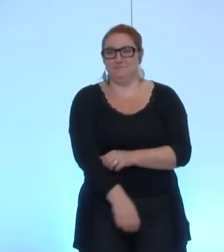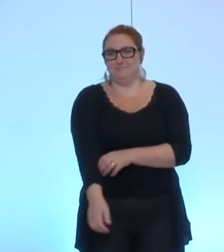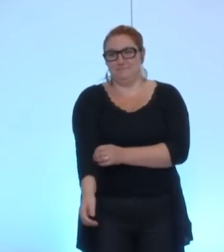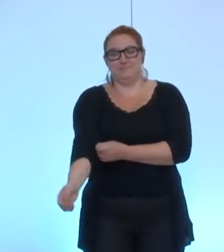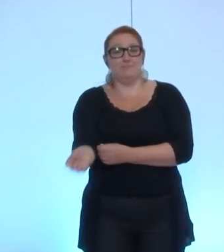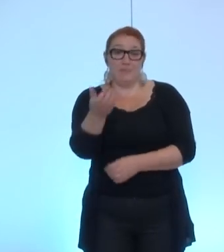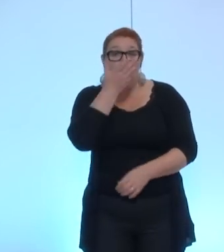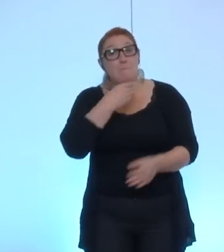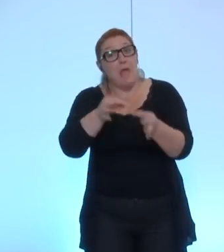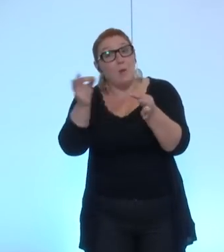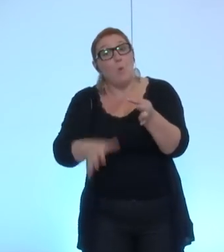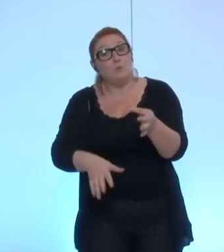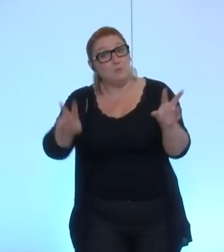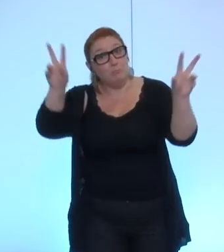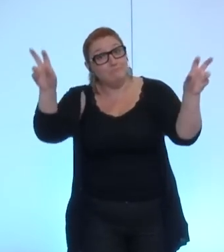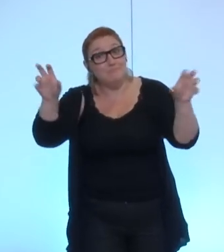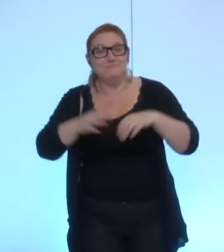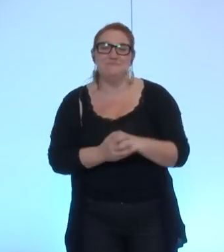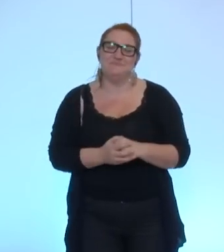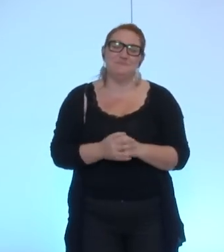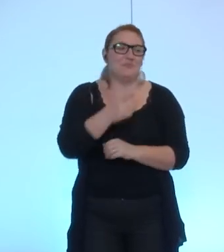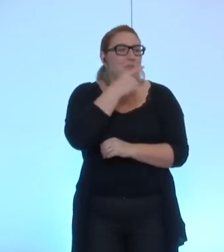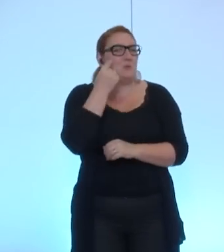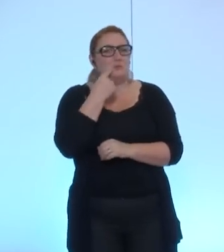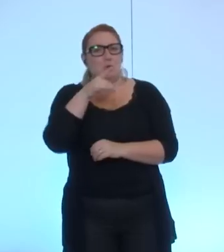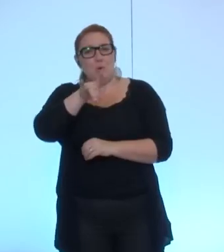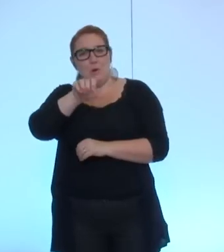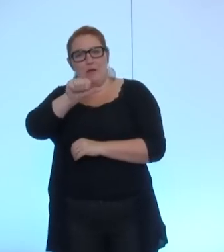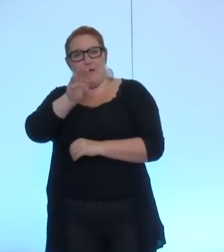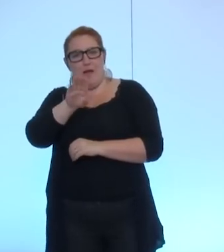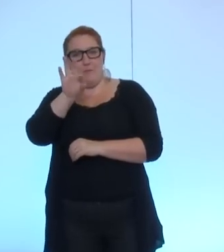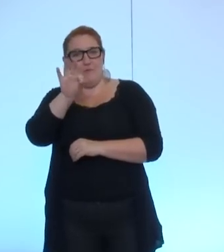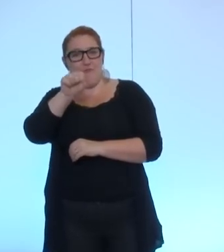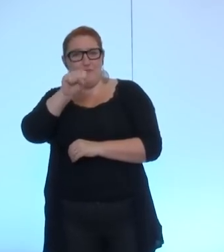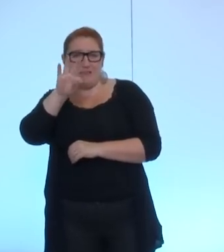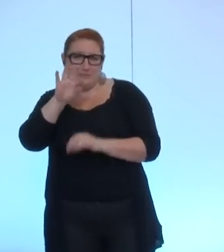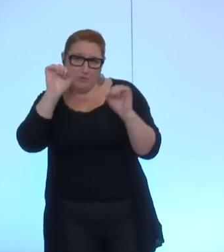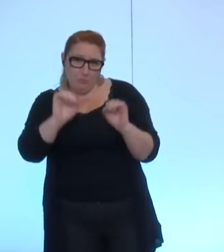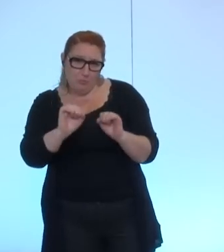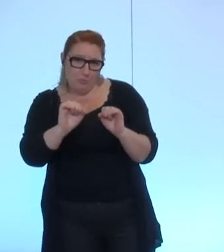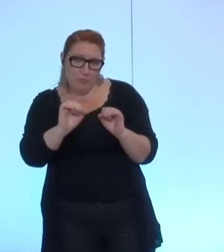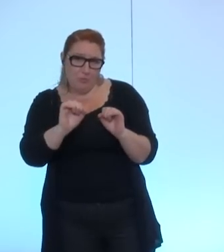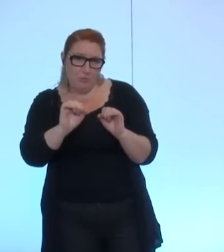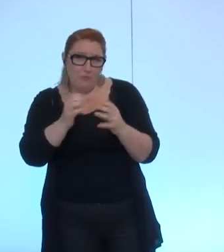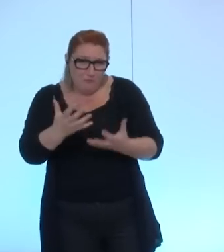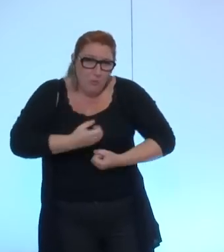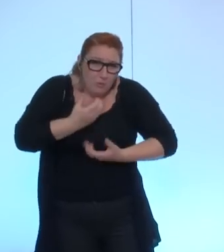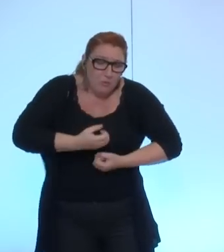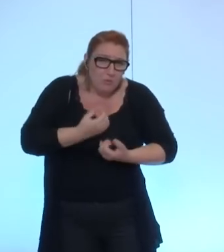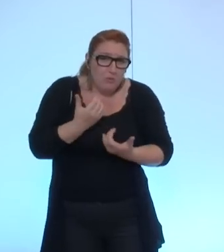Belle conclusion. Monsieur Abfast, vous voulez rajouter deux mots sans être trop long, s'il vous plaît ?